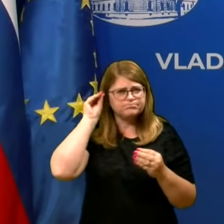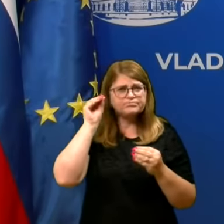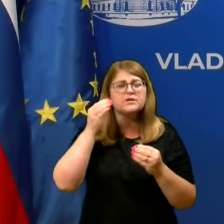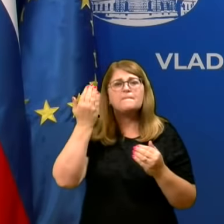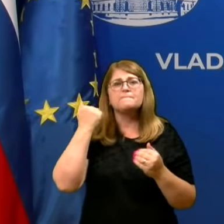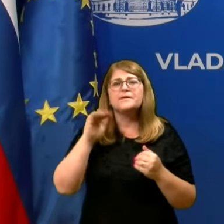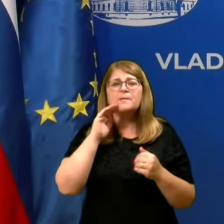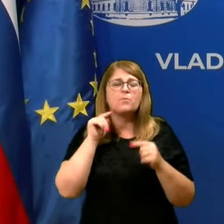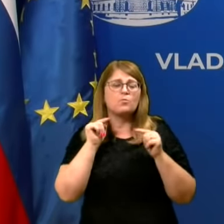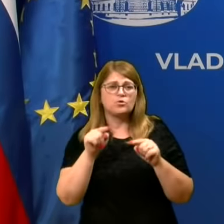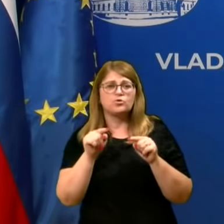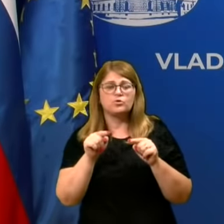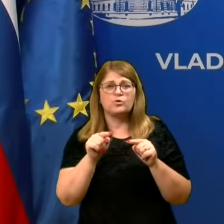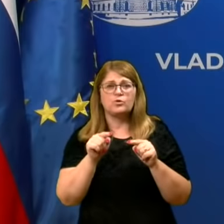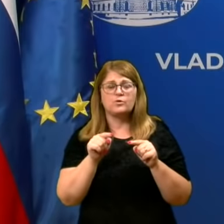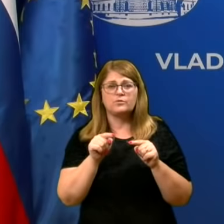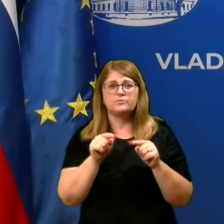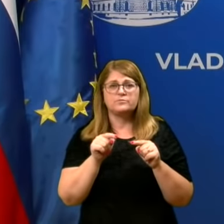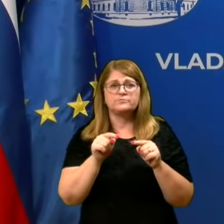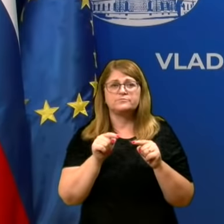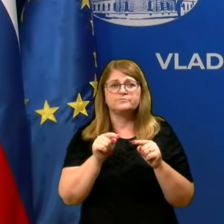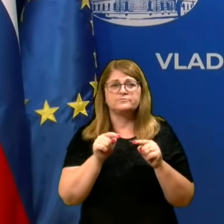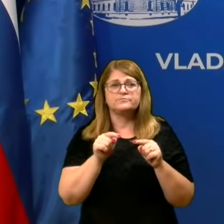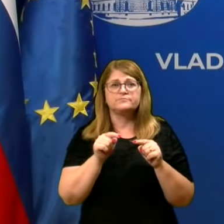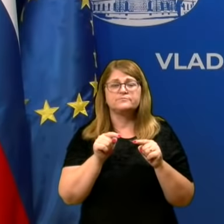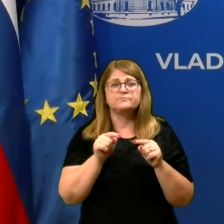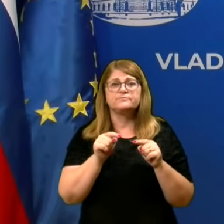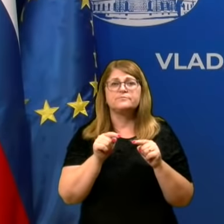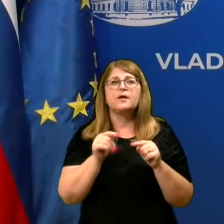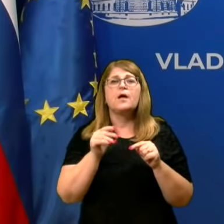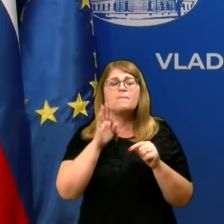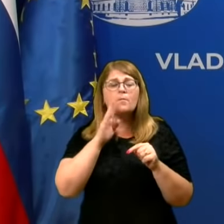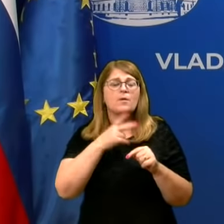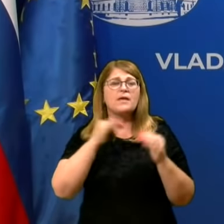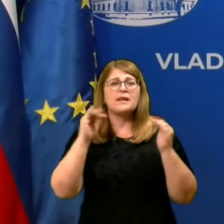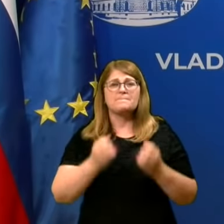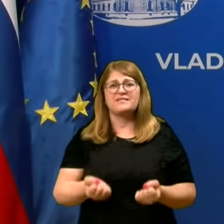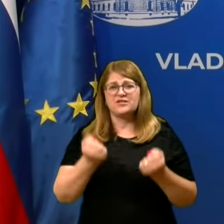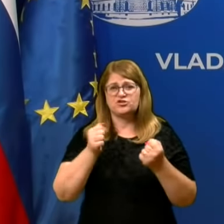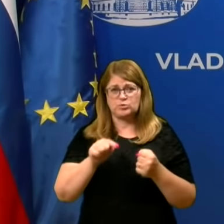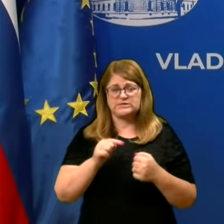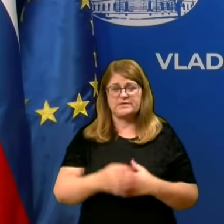bomo imeli manj težav za vsem skupaj.